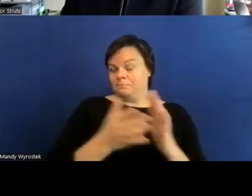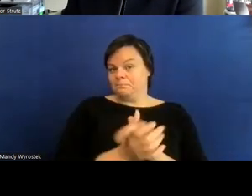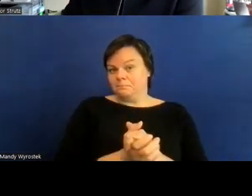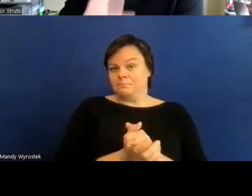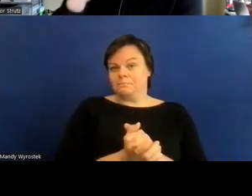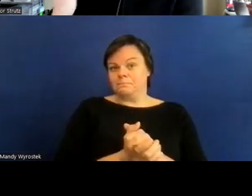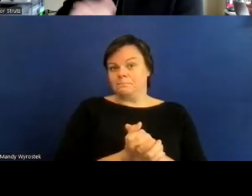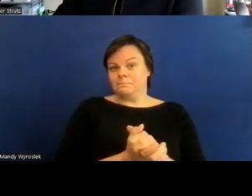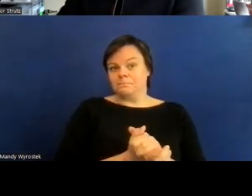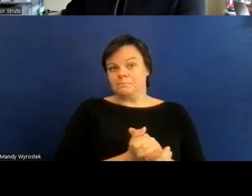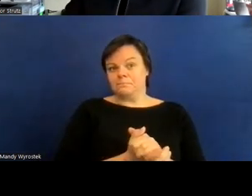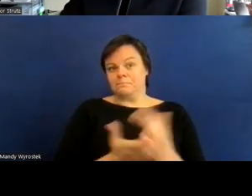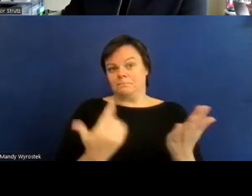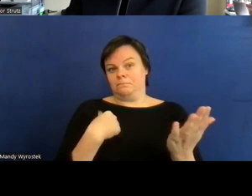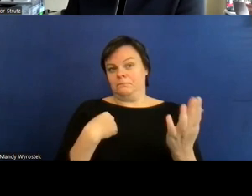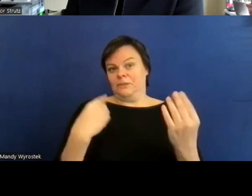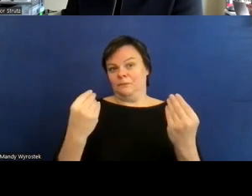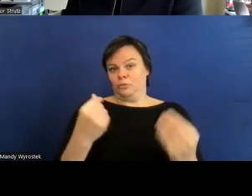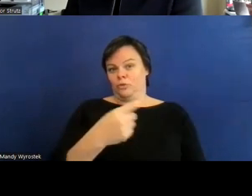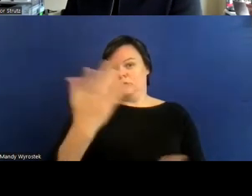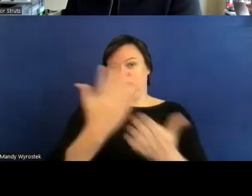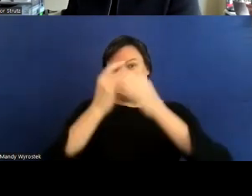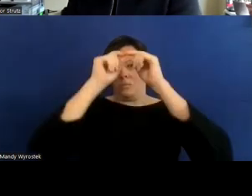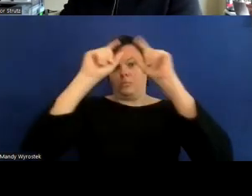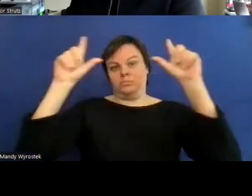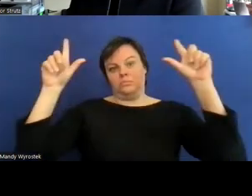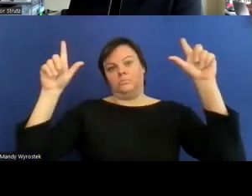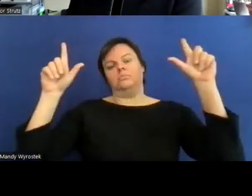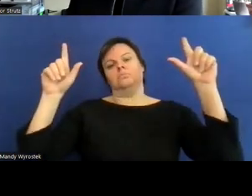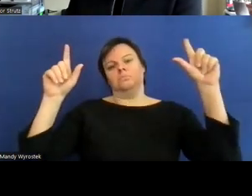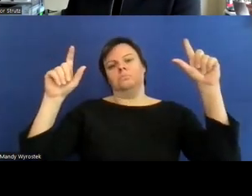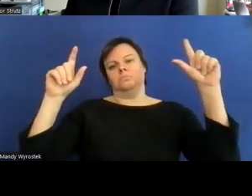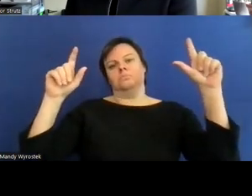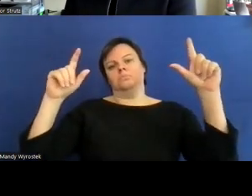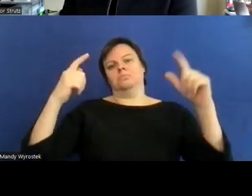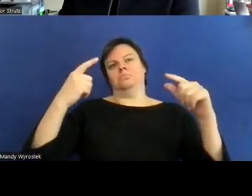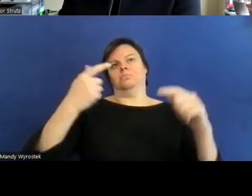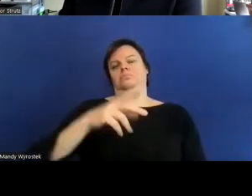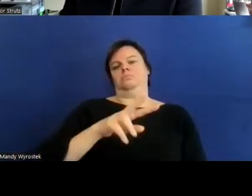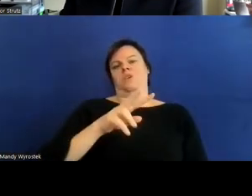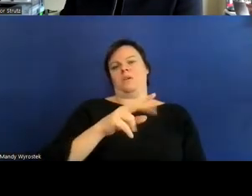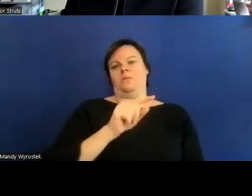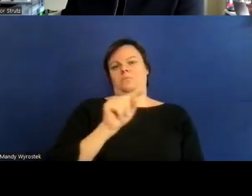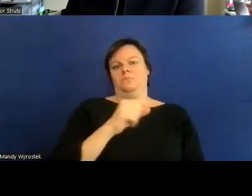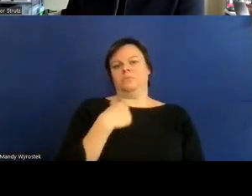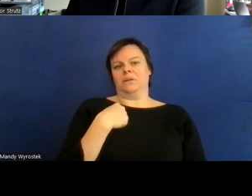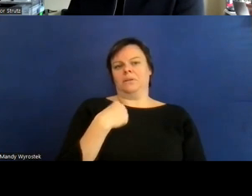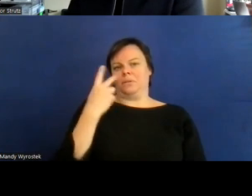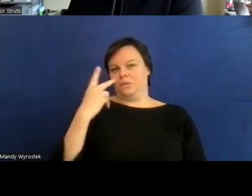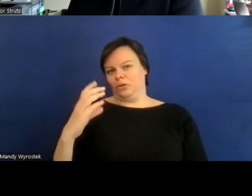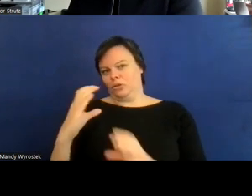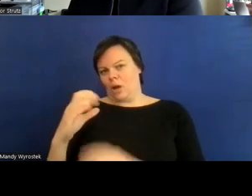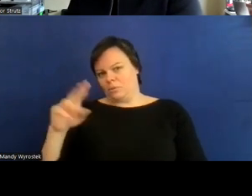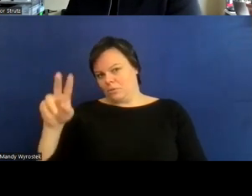ich vermute sie haben sich ein bild gemacht eine eine variante ich sehe im chat einmal hier ein a ich sehe ein b gut ich